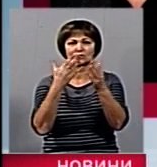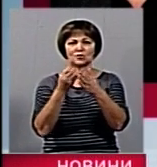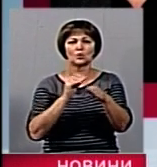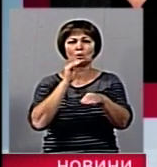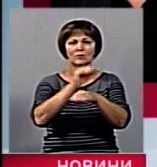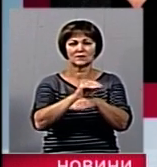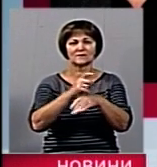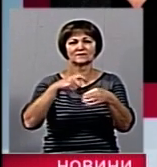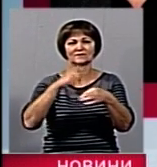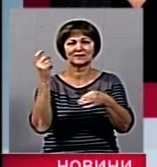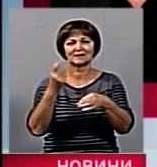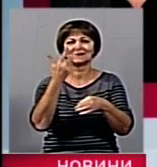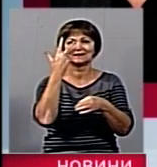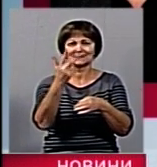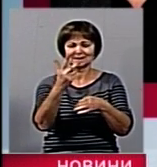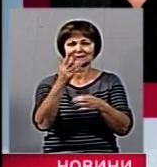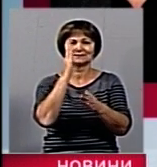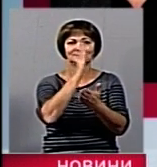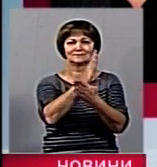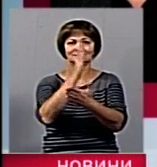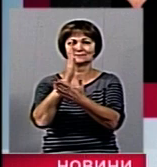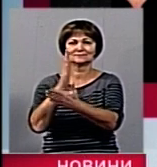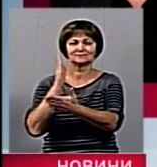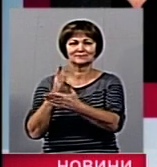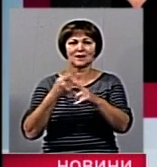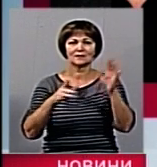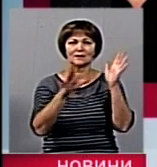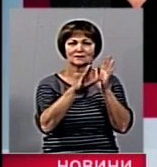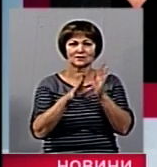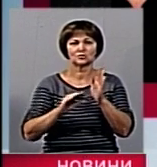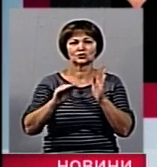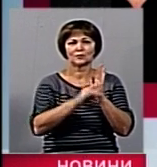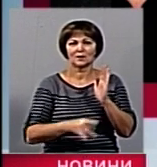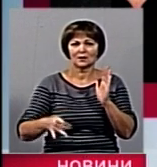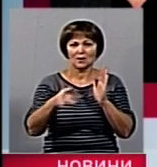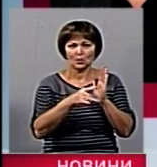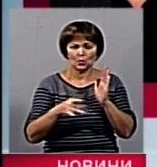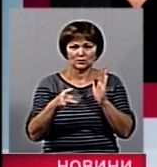додатково 3 лінії 10 кіловольців. Це Житомирський район,